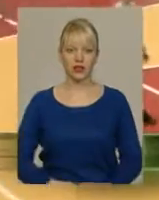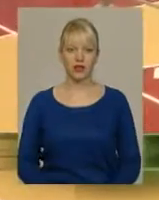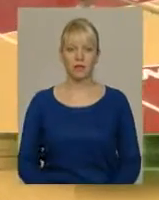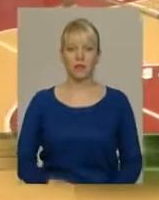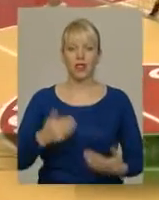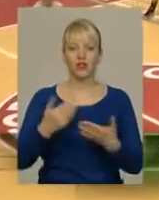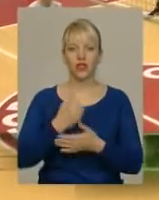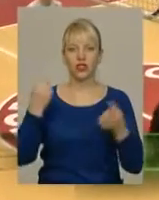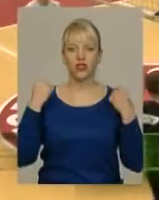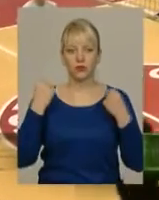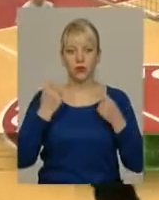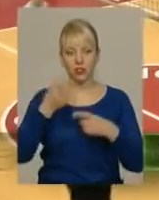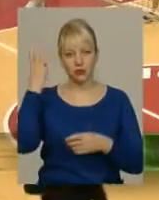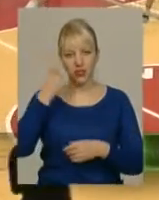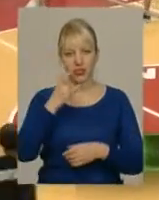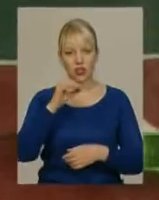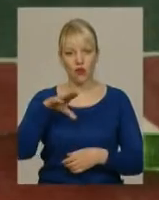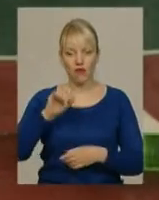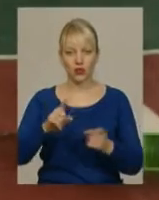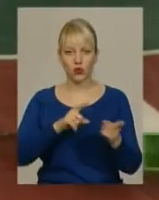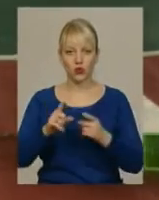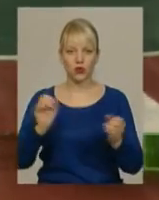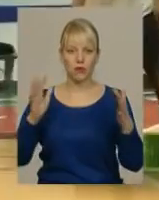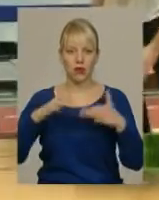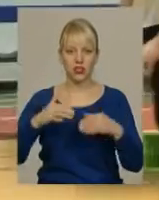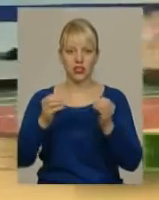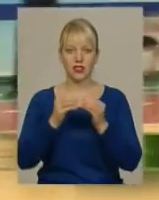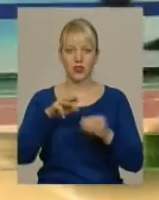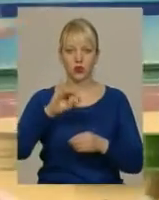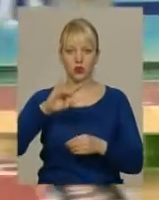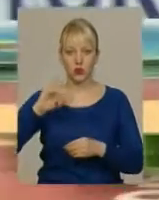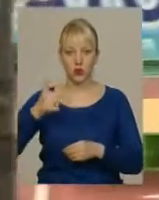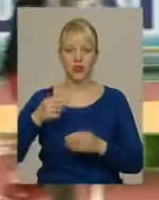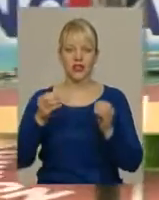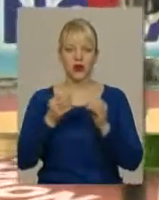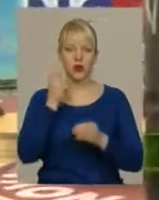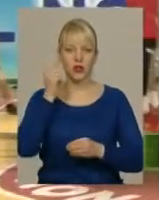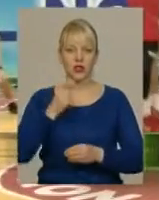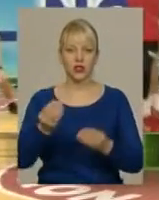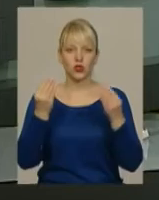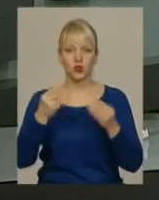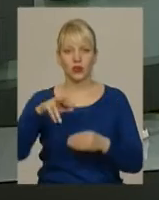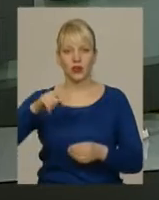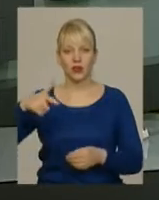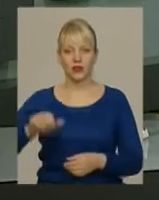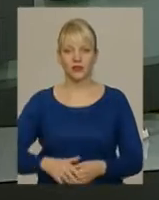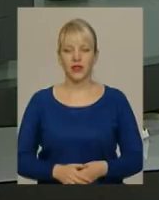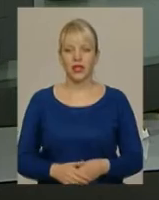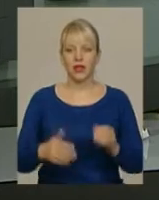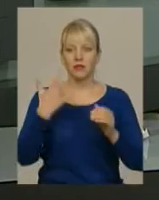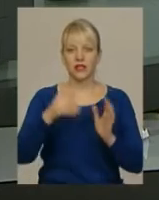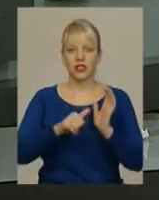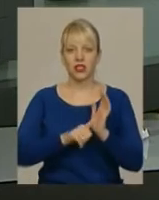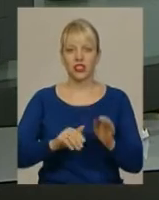Новини спорту. Хмельницький новатор готується до матчів 10-го туру Української суперліги. 56